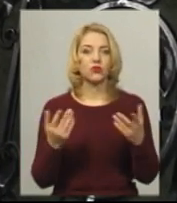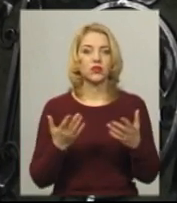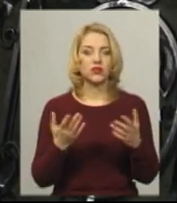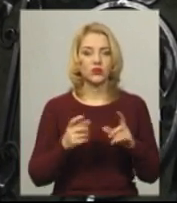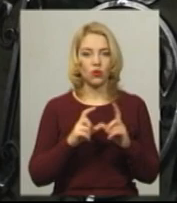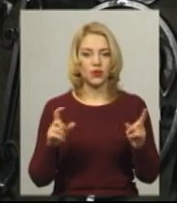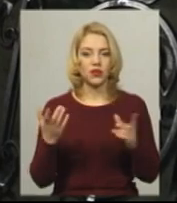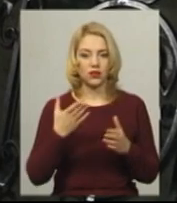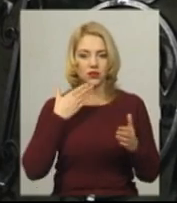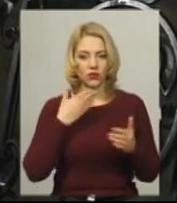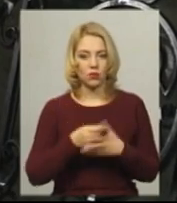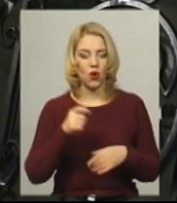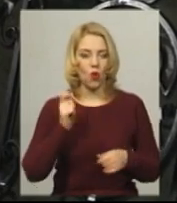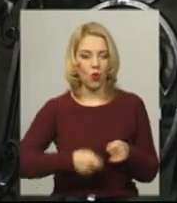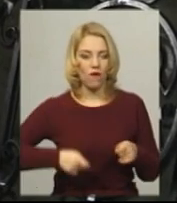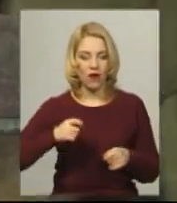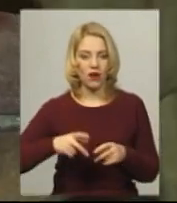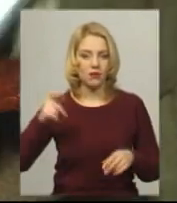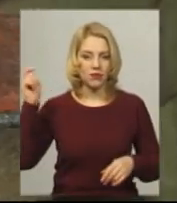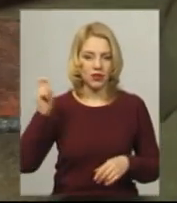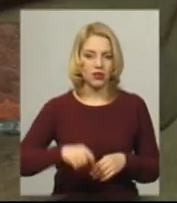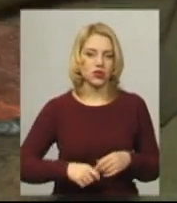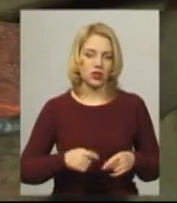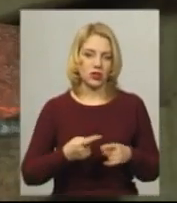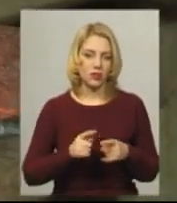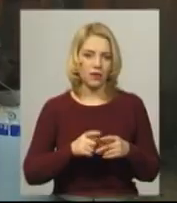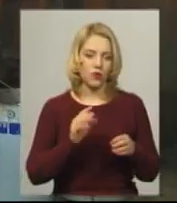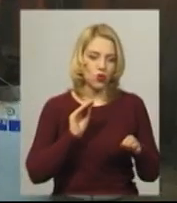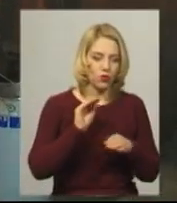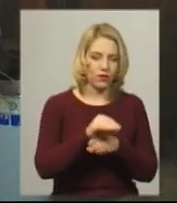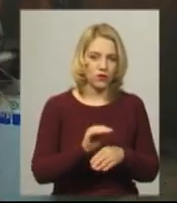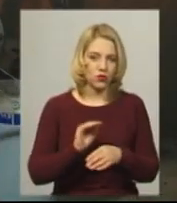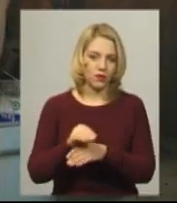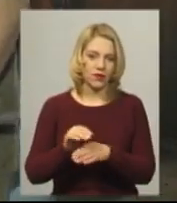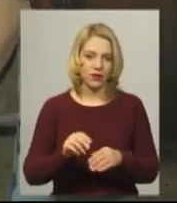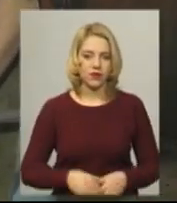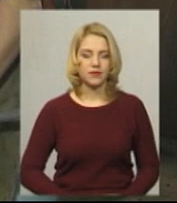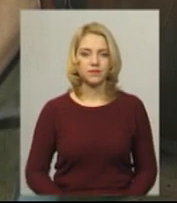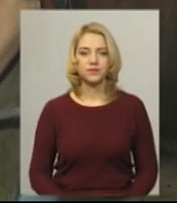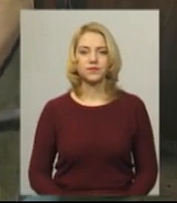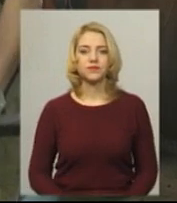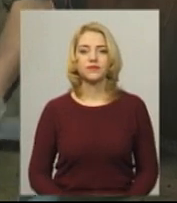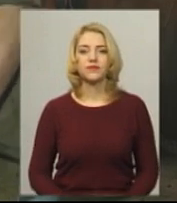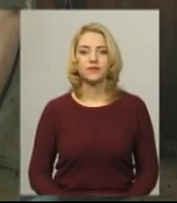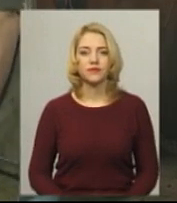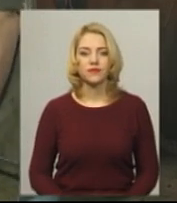який потім ковалями приїжджаємо на фестиваль, він доповнюється». Леся Боровась, Дем'ян Цегольник. Новини на Суспільному. Хмельниччина.